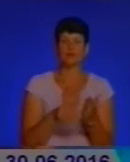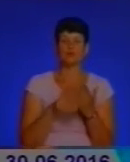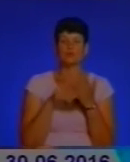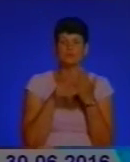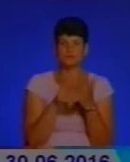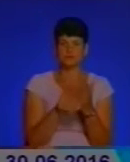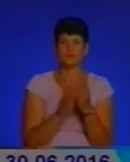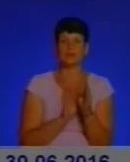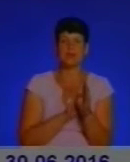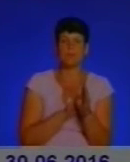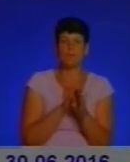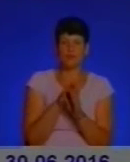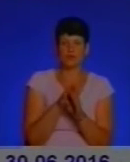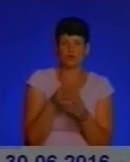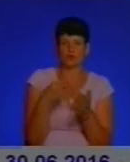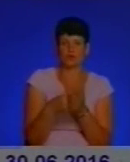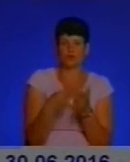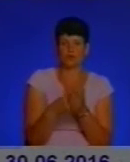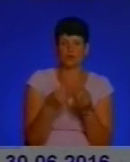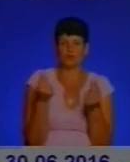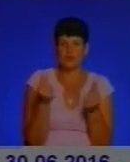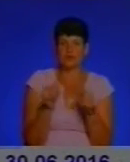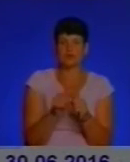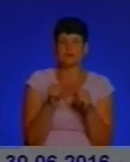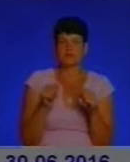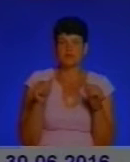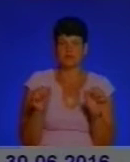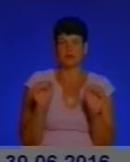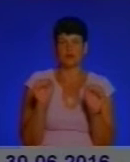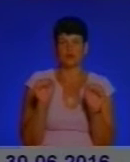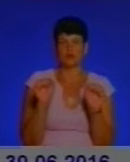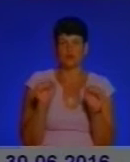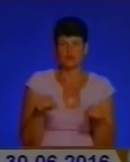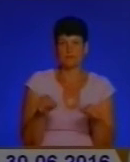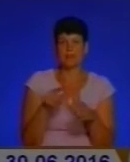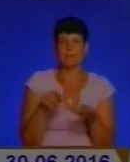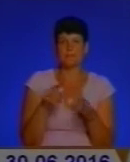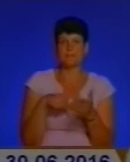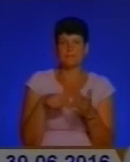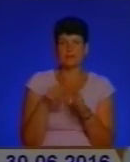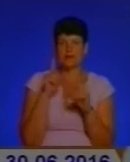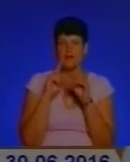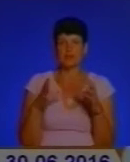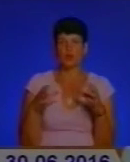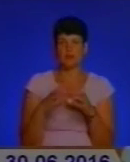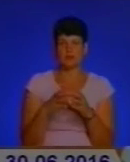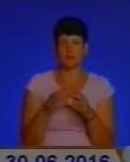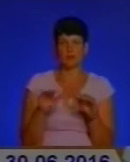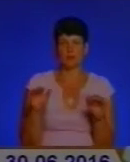місцевої казни, а відповідно і розширенню можливостей місцевих рад та об'єднаних громад. Перше – офіційне працевлаштування.